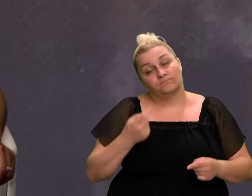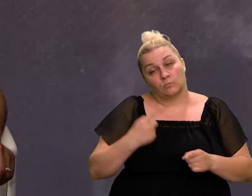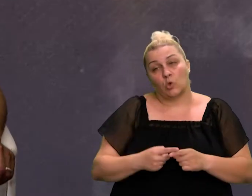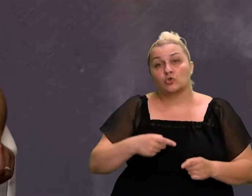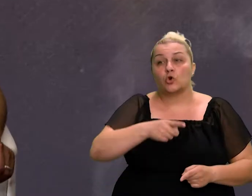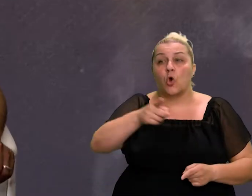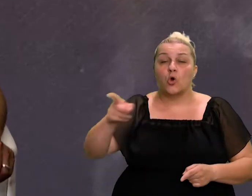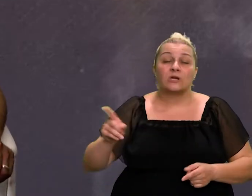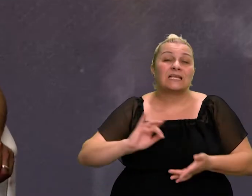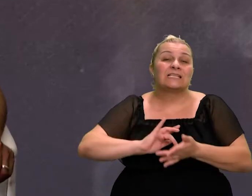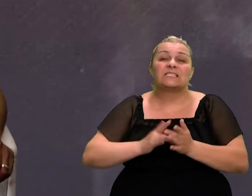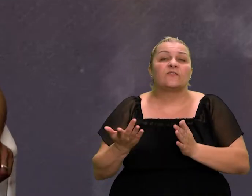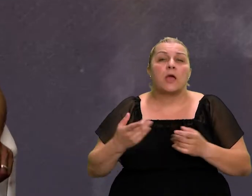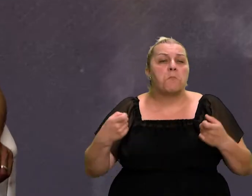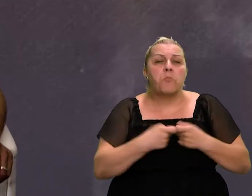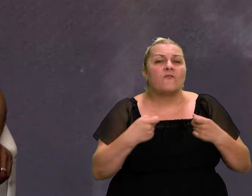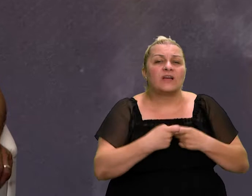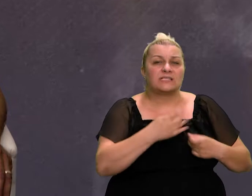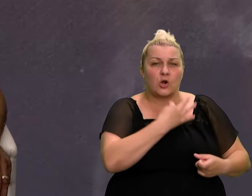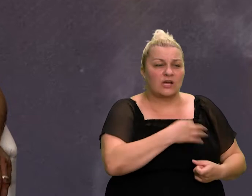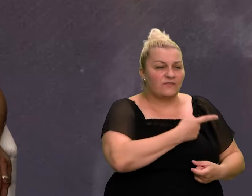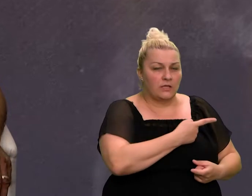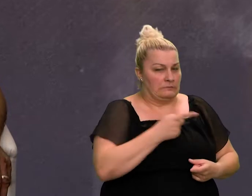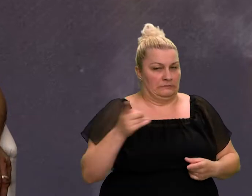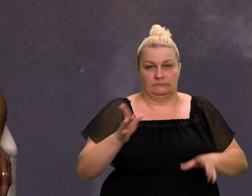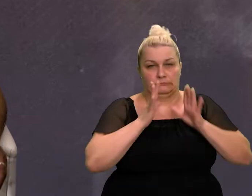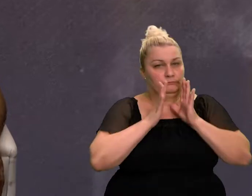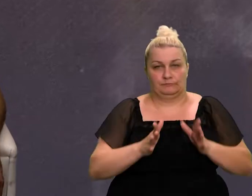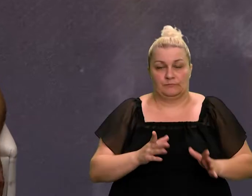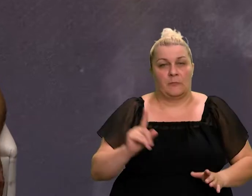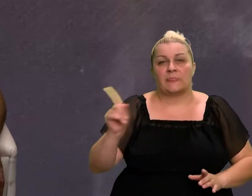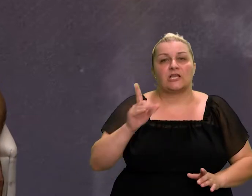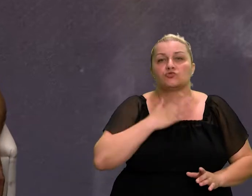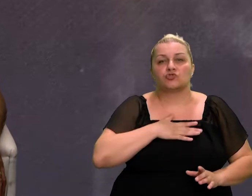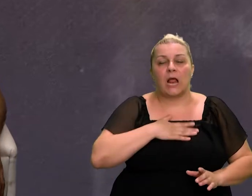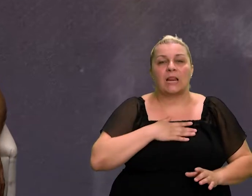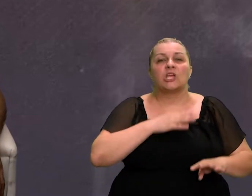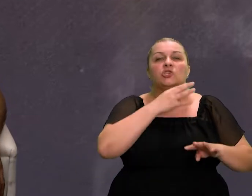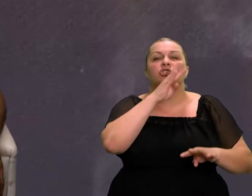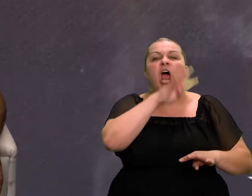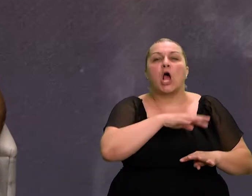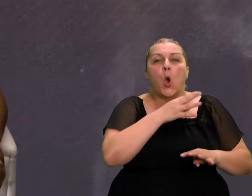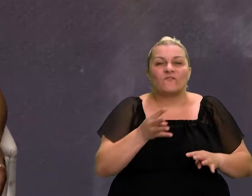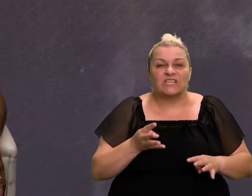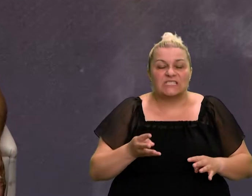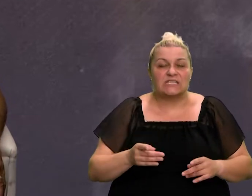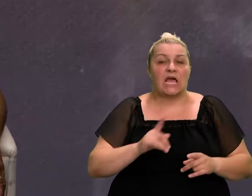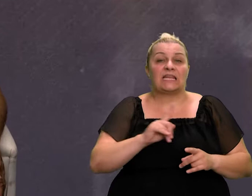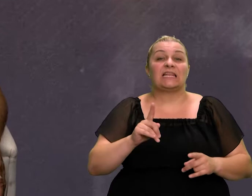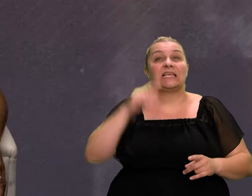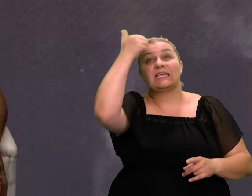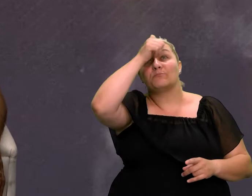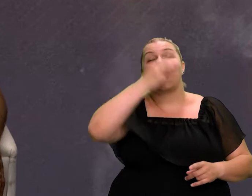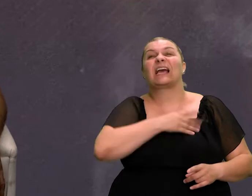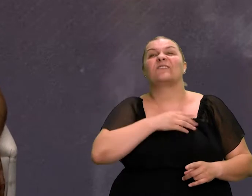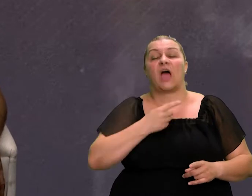podsjećalo na Hrvatsku, to je njima bilo nezamislivo. Znači, oni nisu željeli niti šahovnicu, nije ime Hrvatsko.